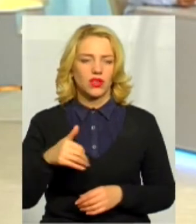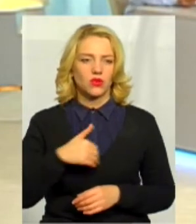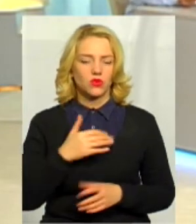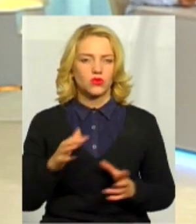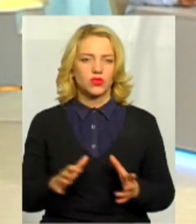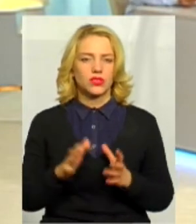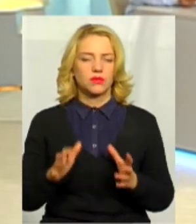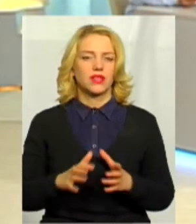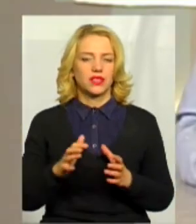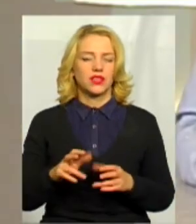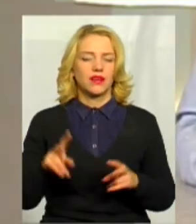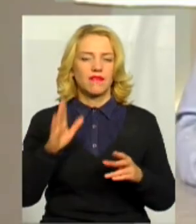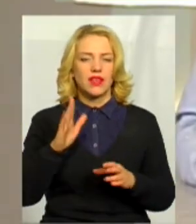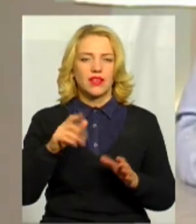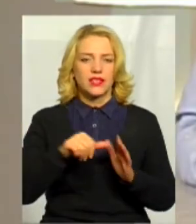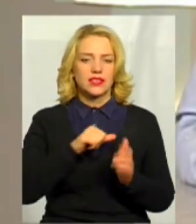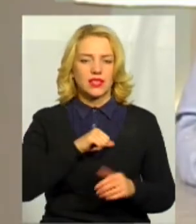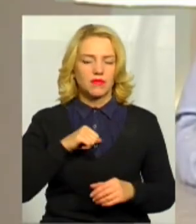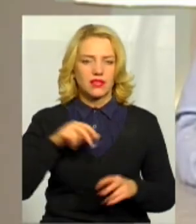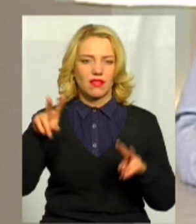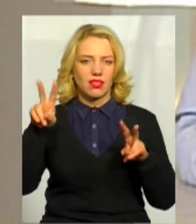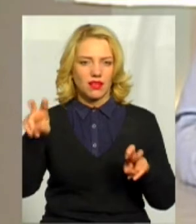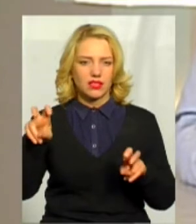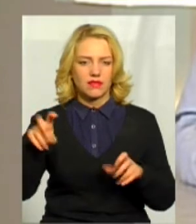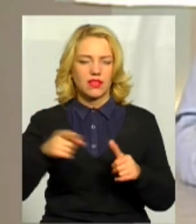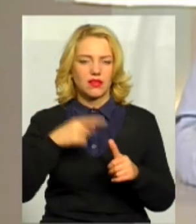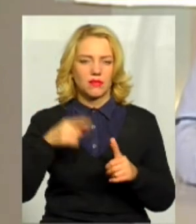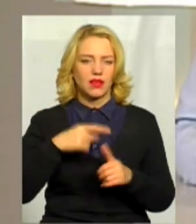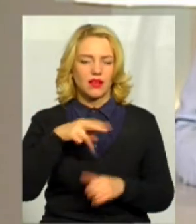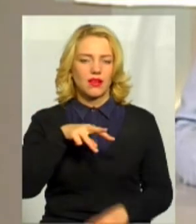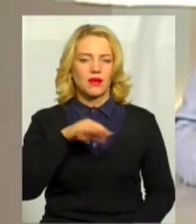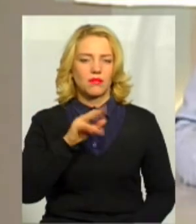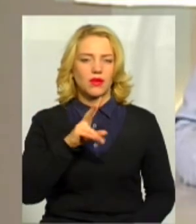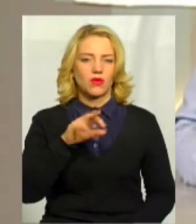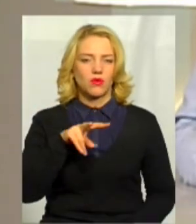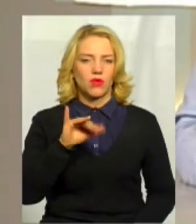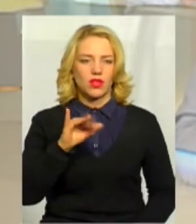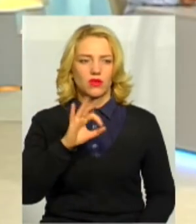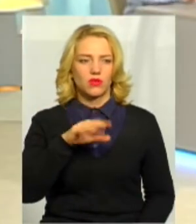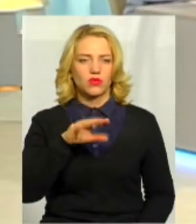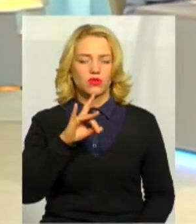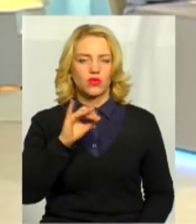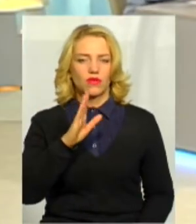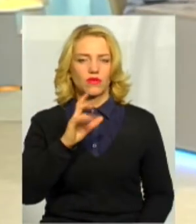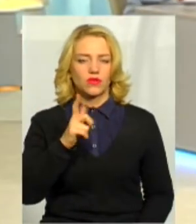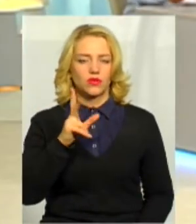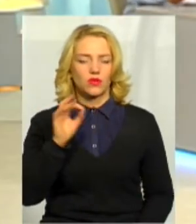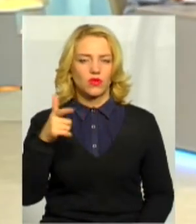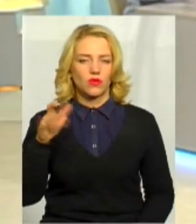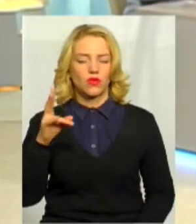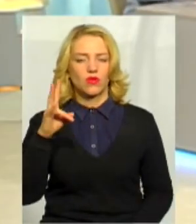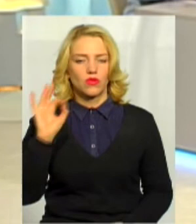зберегти в назві м'я Миколи Островського. Але є закон. І Микола